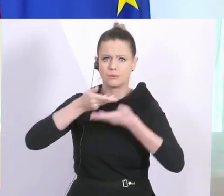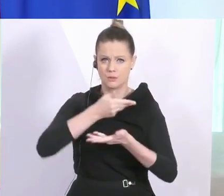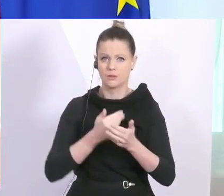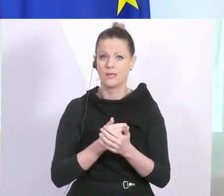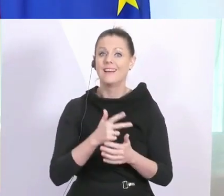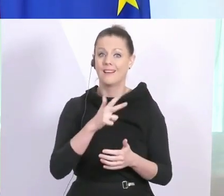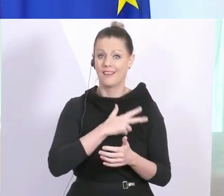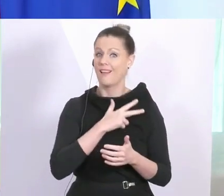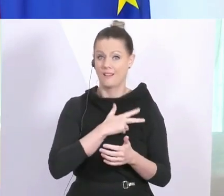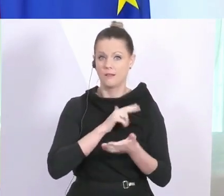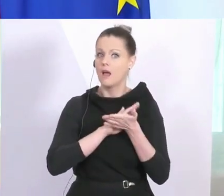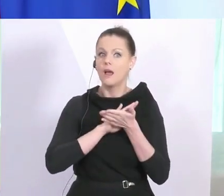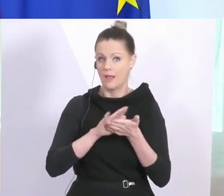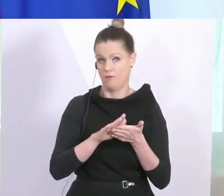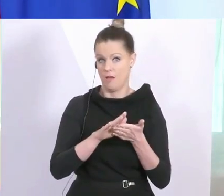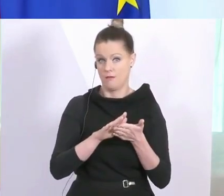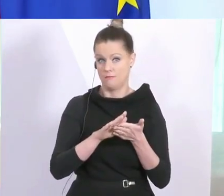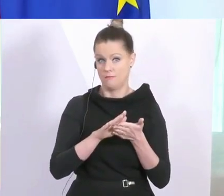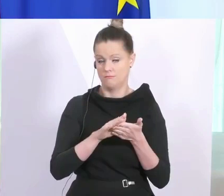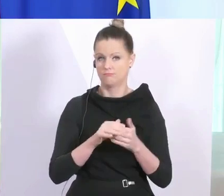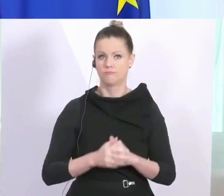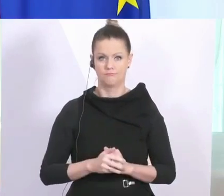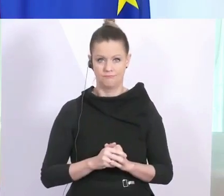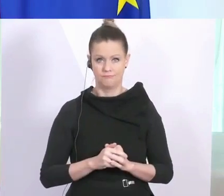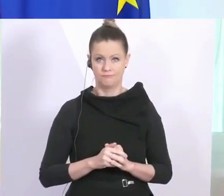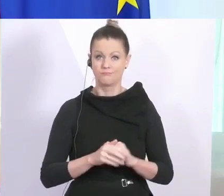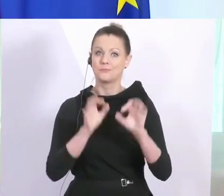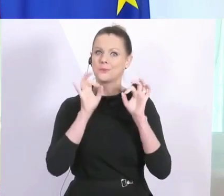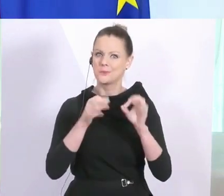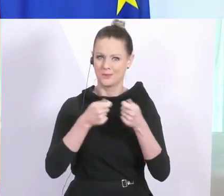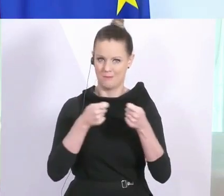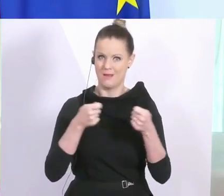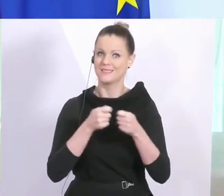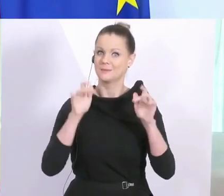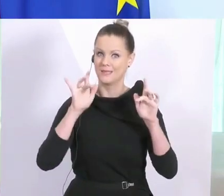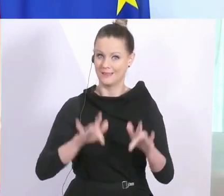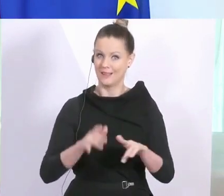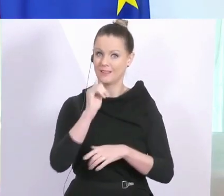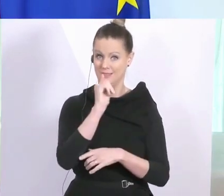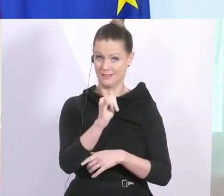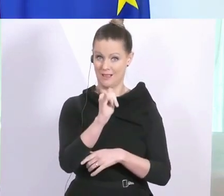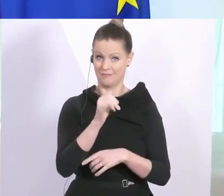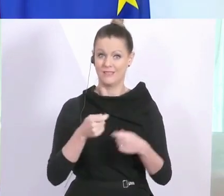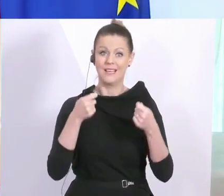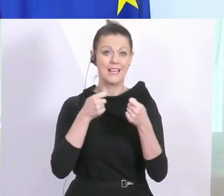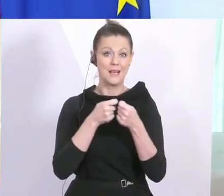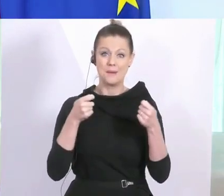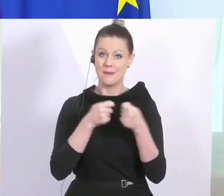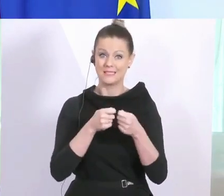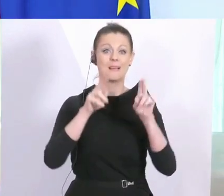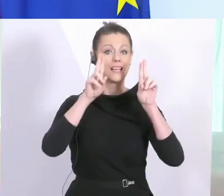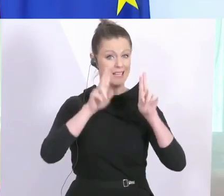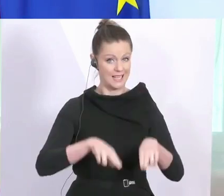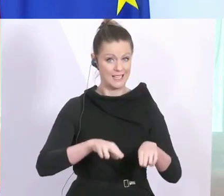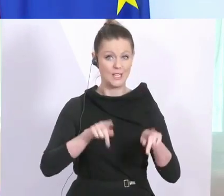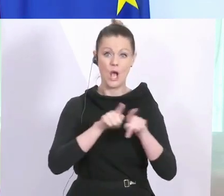eine ganz einfache. Es ist gut, dass wir die Maßnahmen gesetzt haben. Die Maßnahmen sind nicht nur die richtigen,